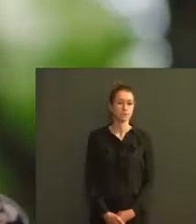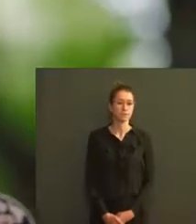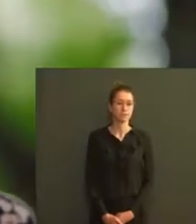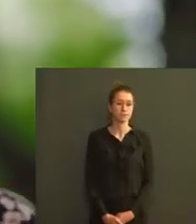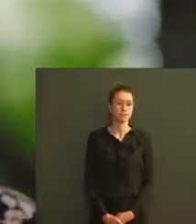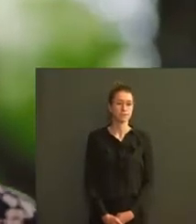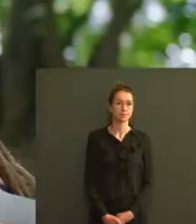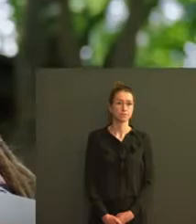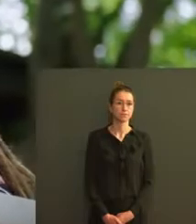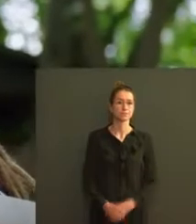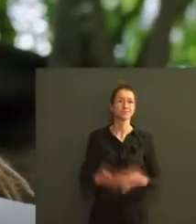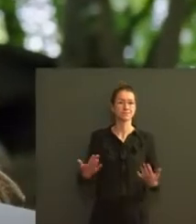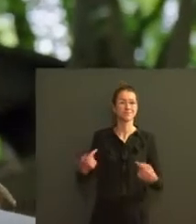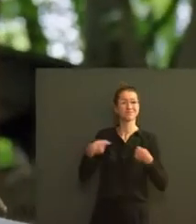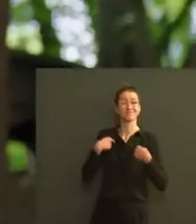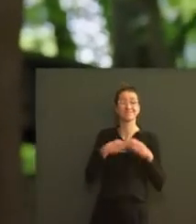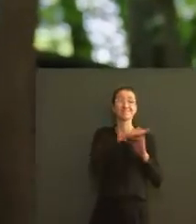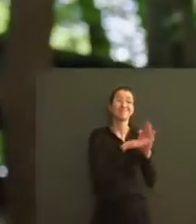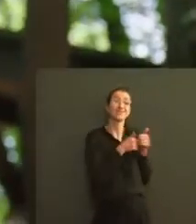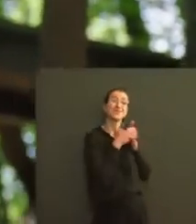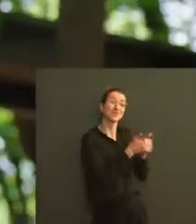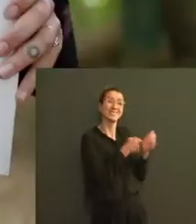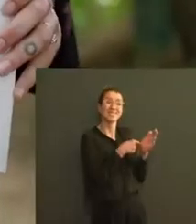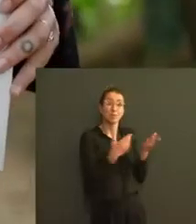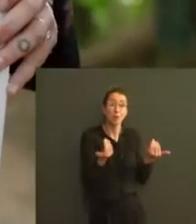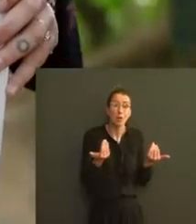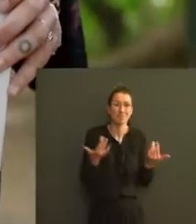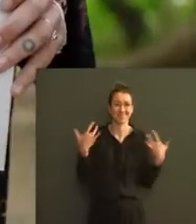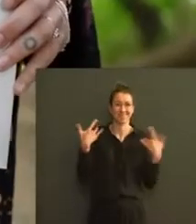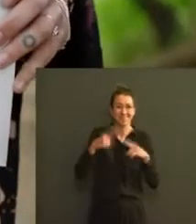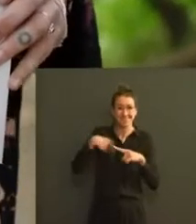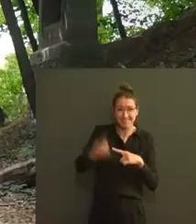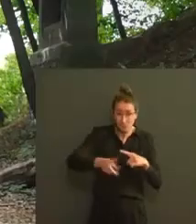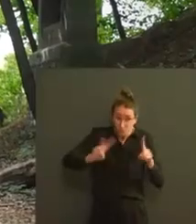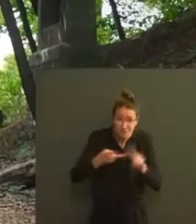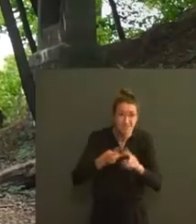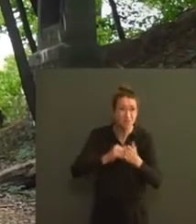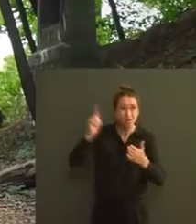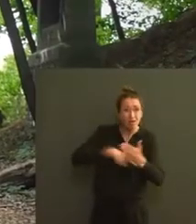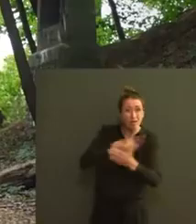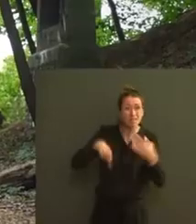Moi, je le fais parce qu'un deuxième été sans festival, c'est juste pas possible. Un seul été,'est plus qu'assez.